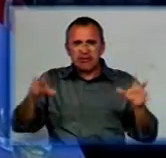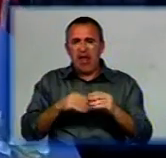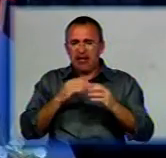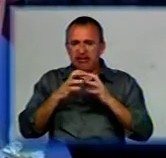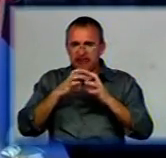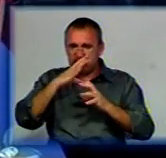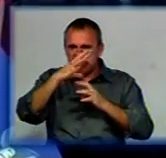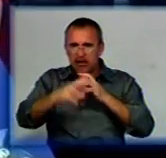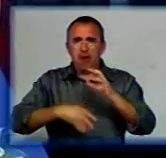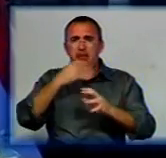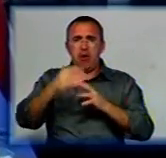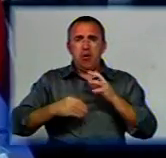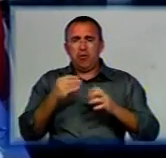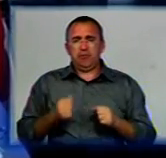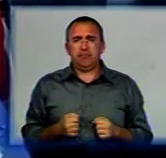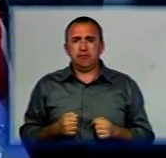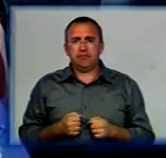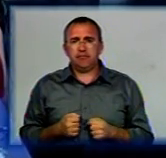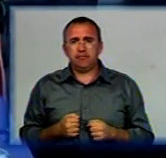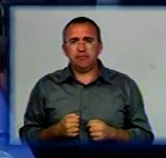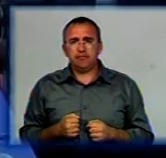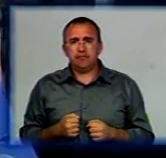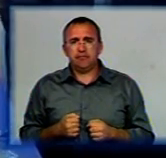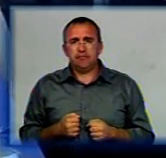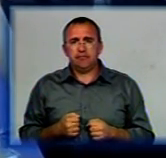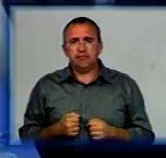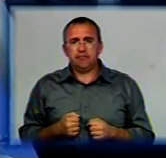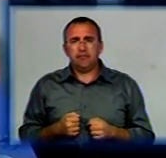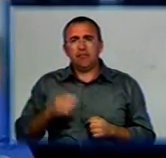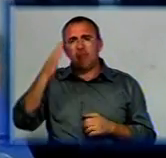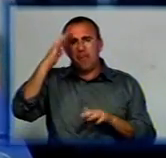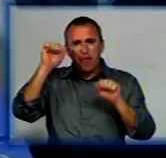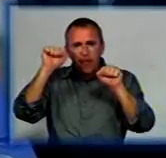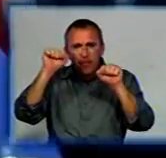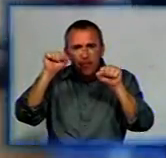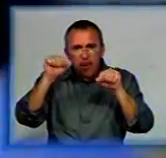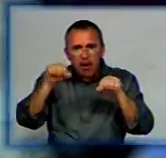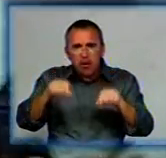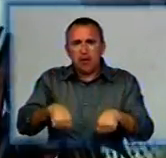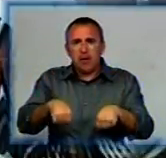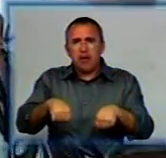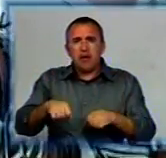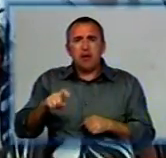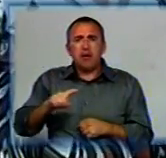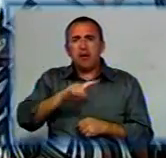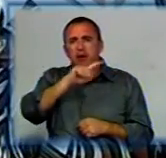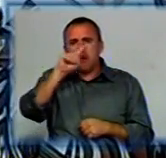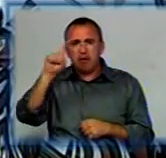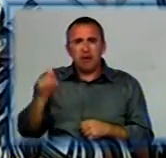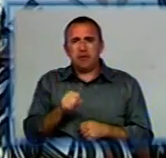Кірвоградський